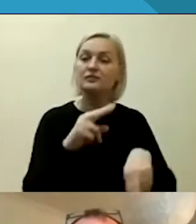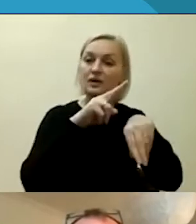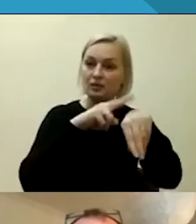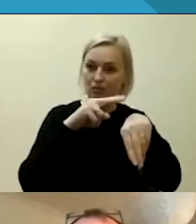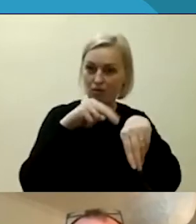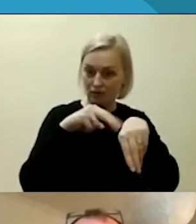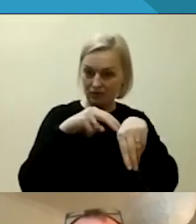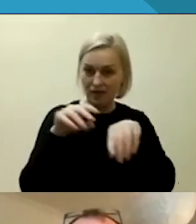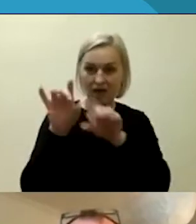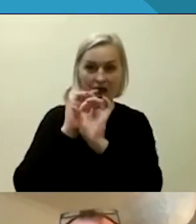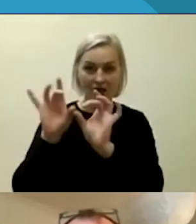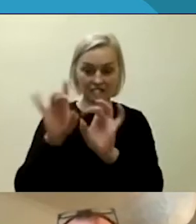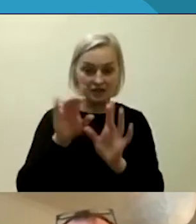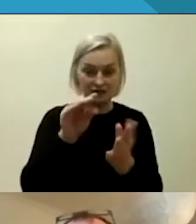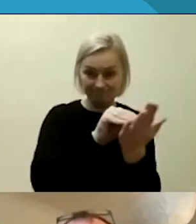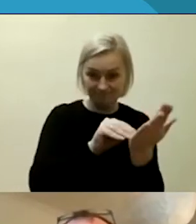ataskaituose.